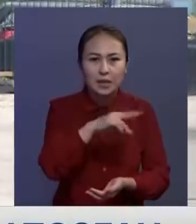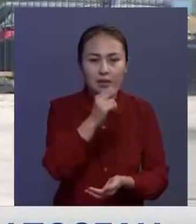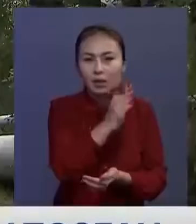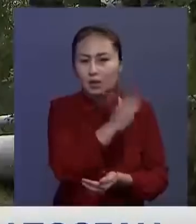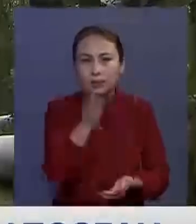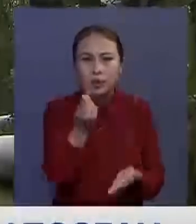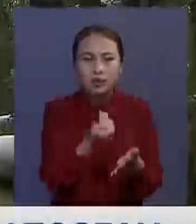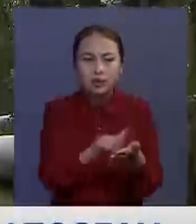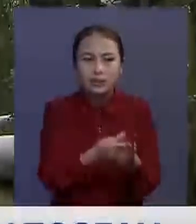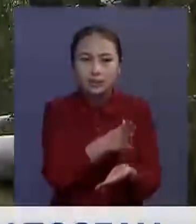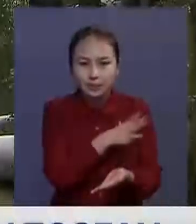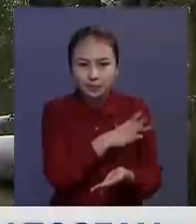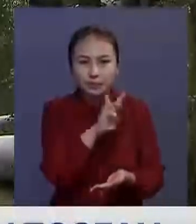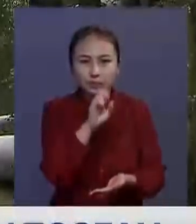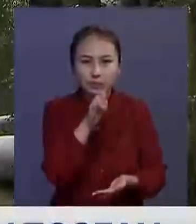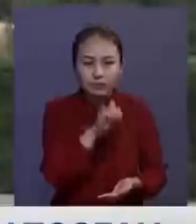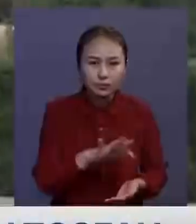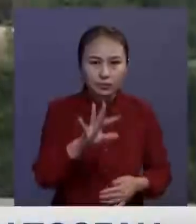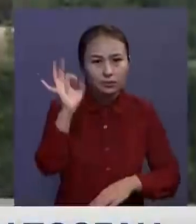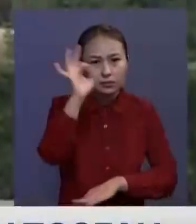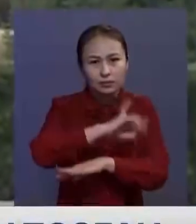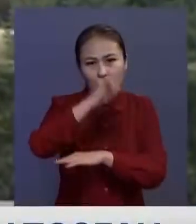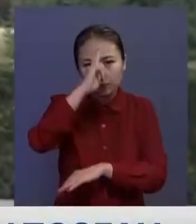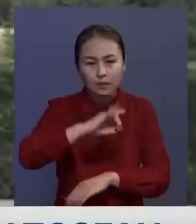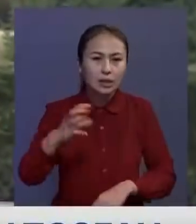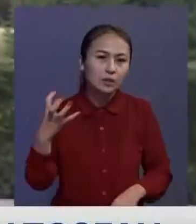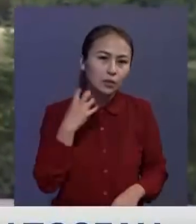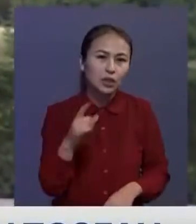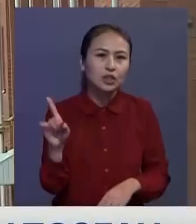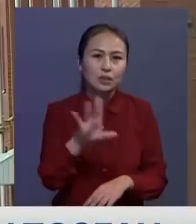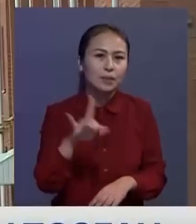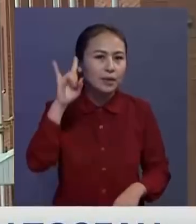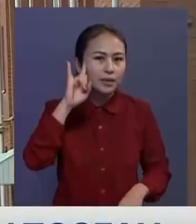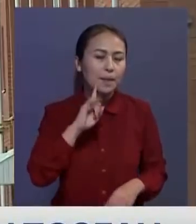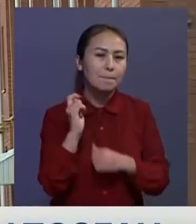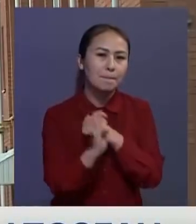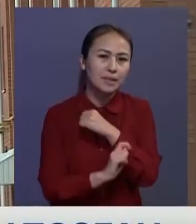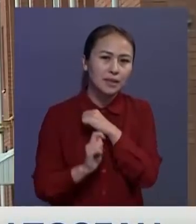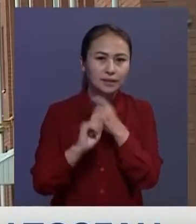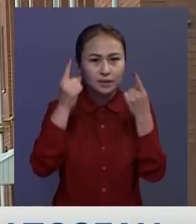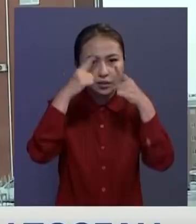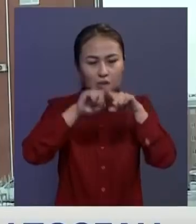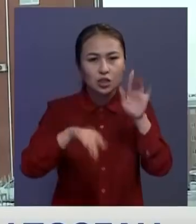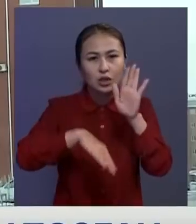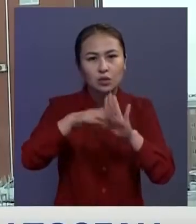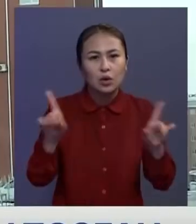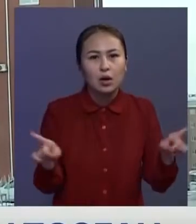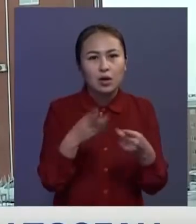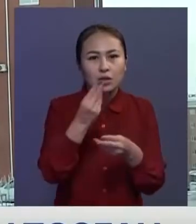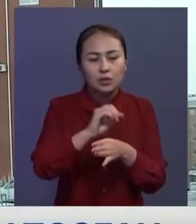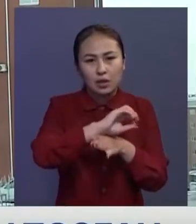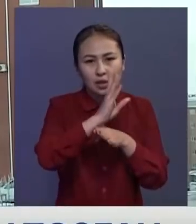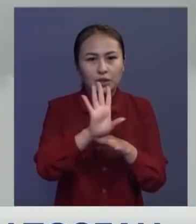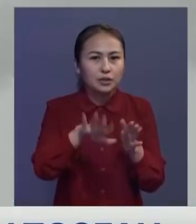миллиардтан астам қаржы қарастырылған дегенмен маң ғыстау шығыз қазақстан қызылор да және батыс қазақстанда материалдық техниканы жаңыртуға